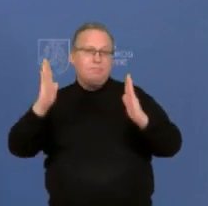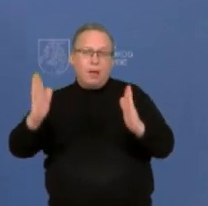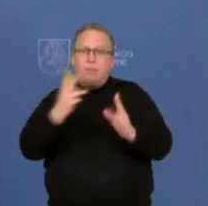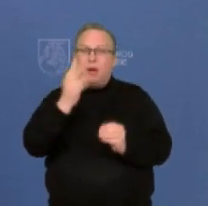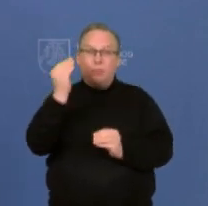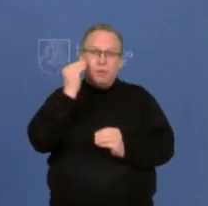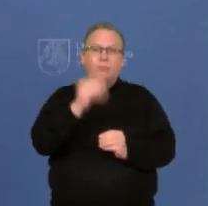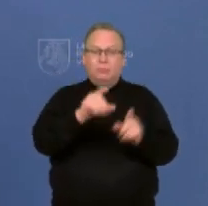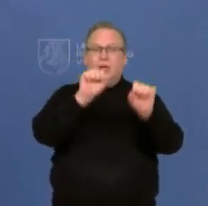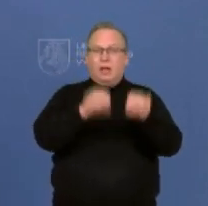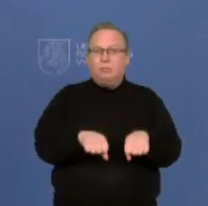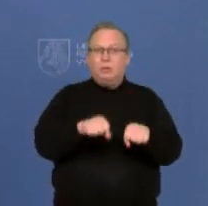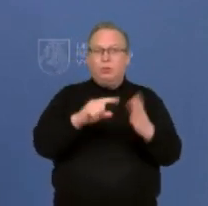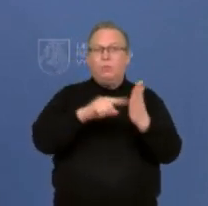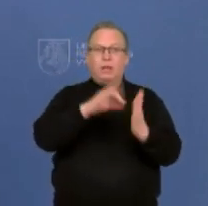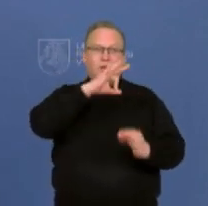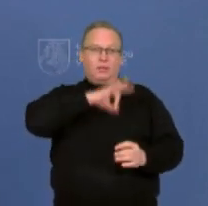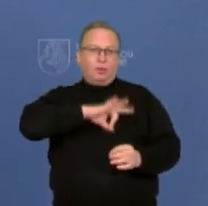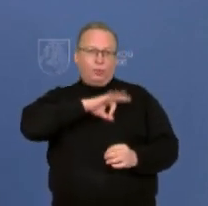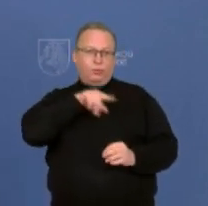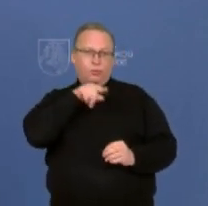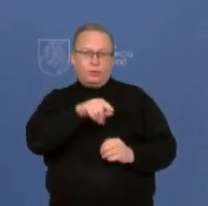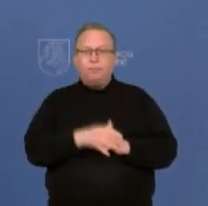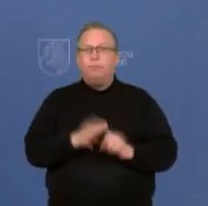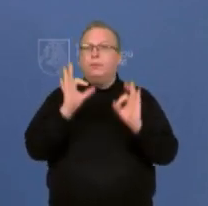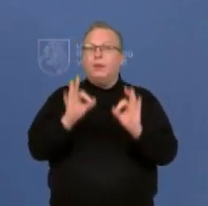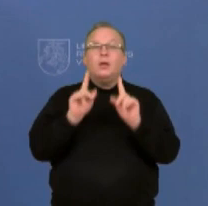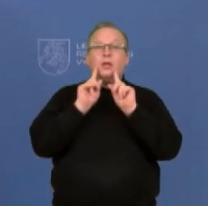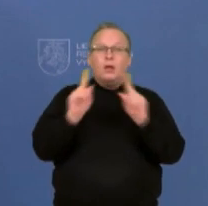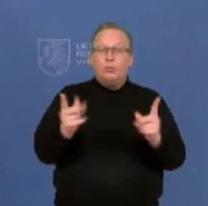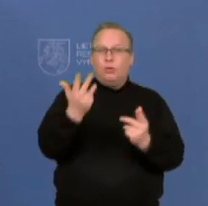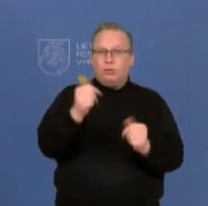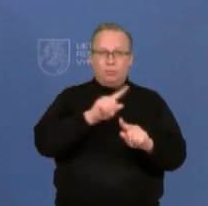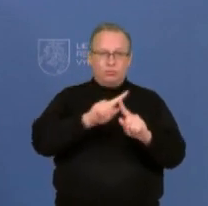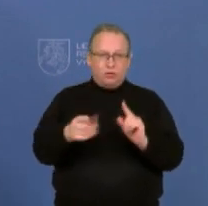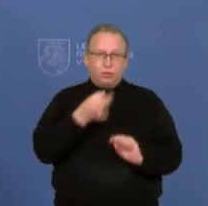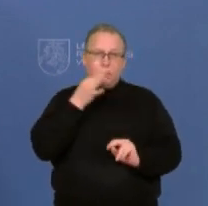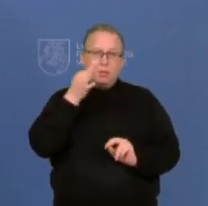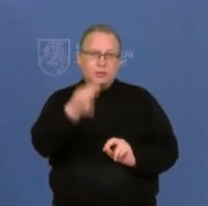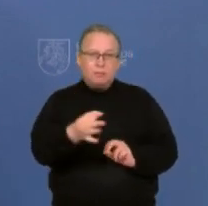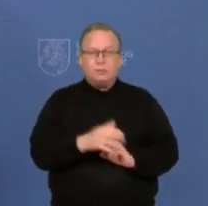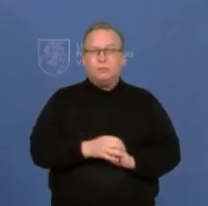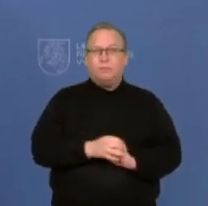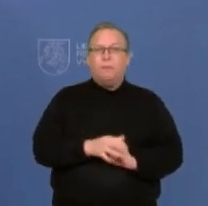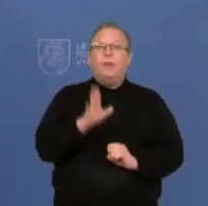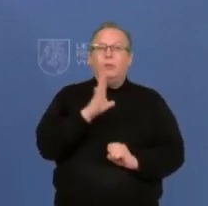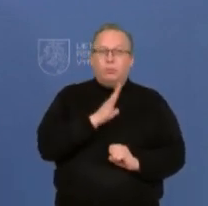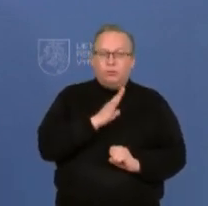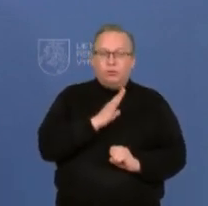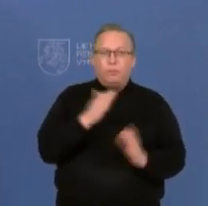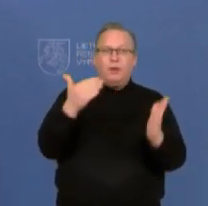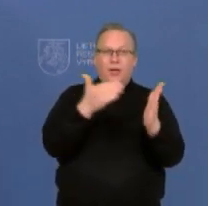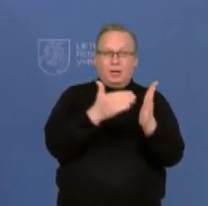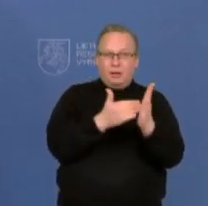prasme galimybių pasą? Ne, tikrai nesinorėtų taip prognozuoti, kad buvo metas, iki omikrono